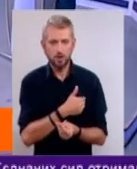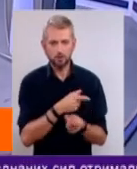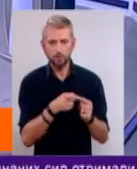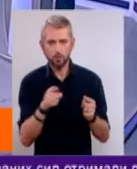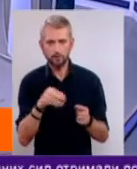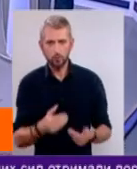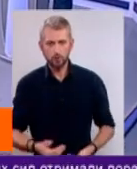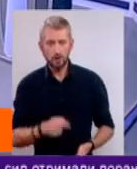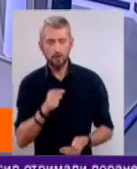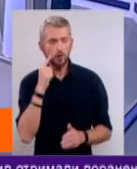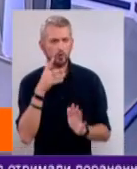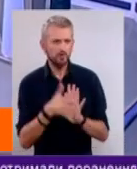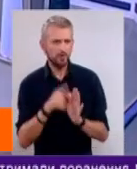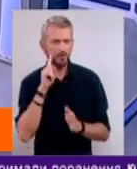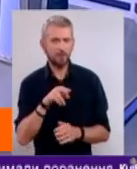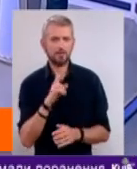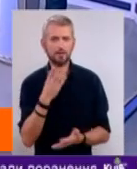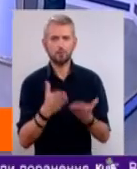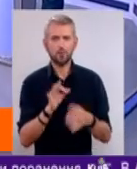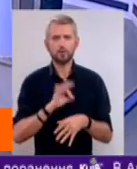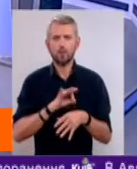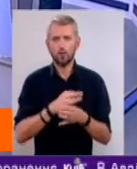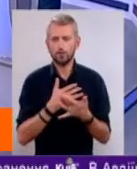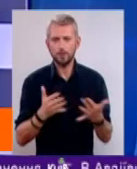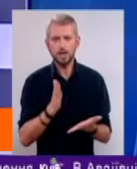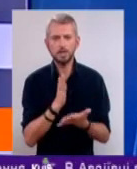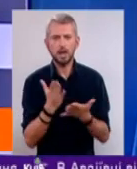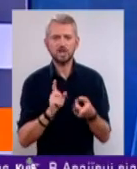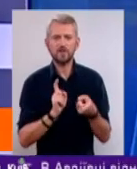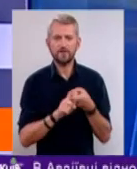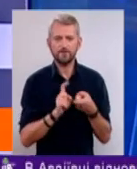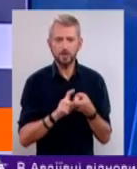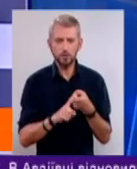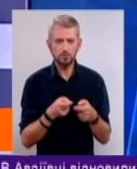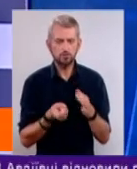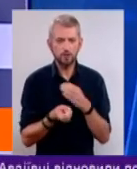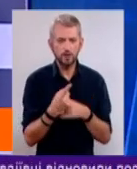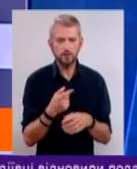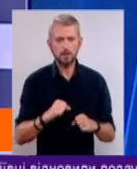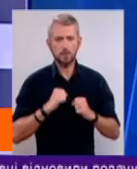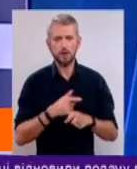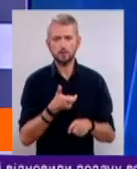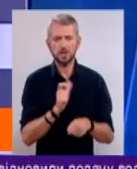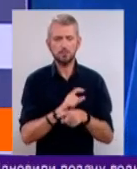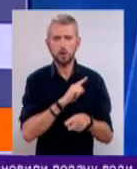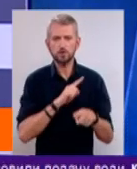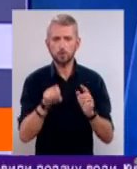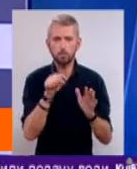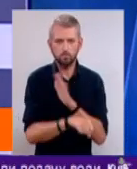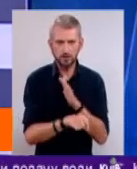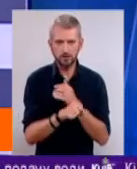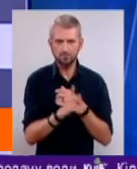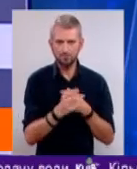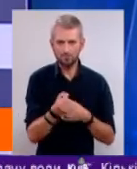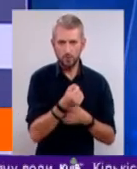життя, він розуміє. Знаєте, це як, напевно, з хворобами. Є якийсь вірус, який приходить і намагається максимально швидко вбити свого носія. Є